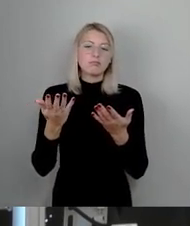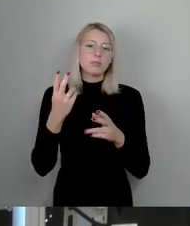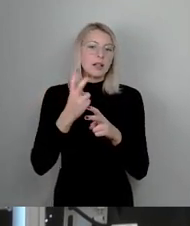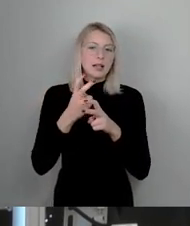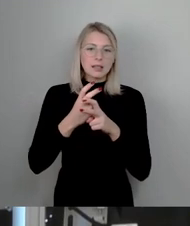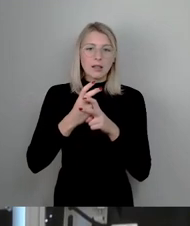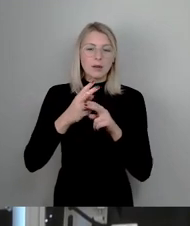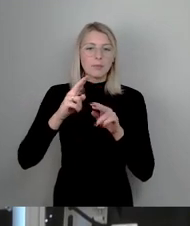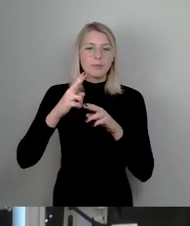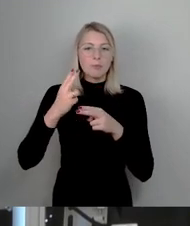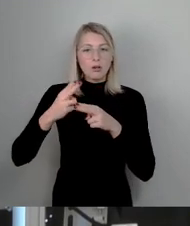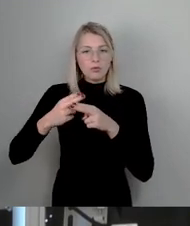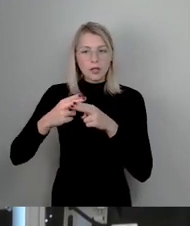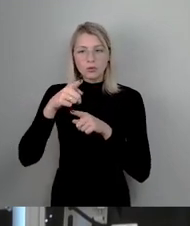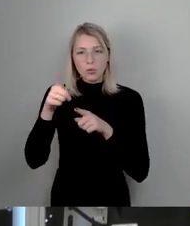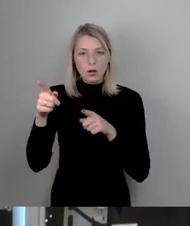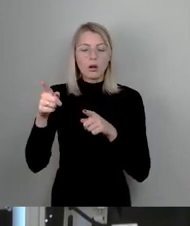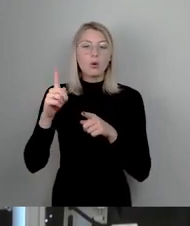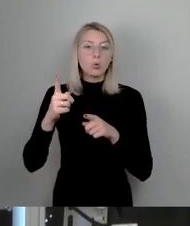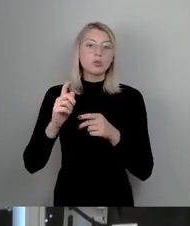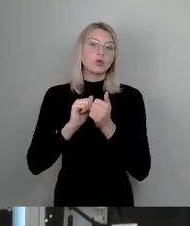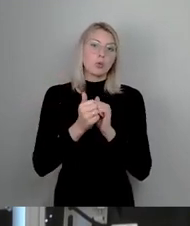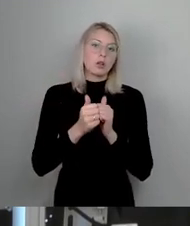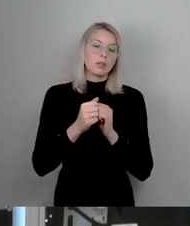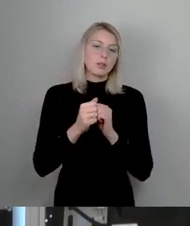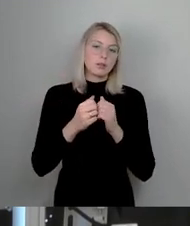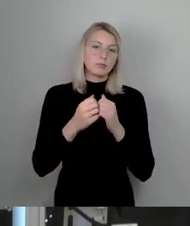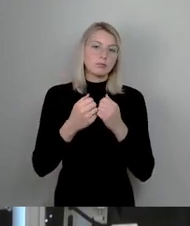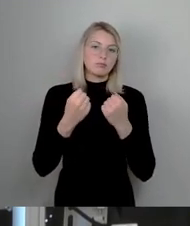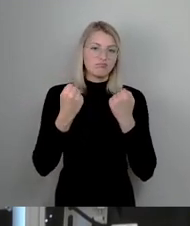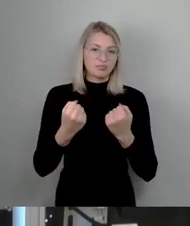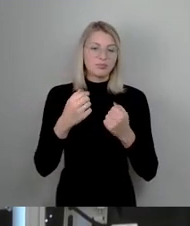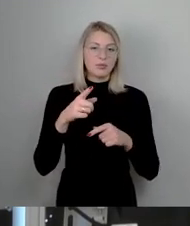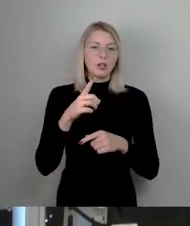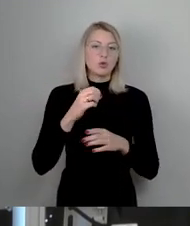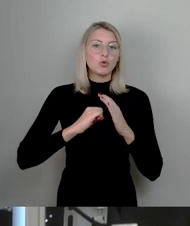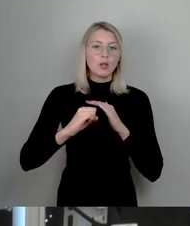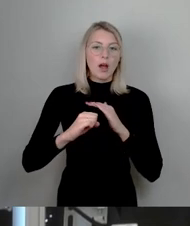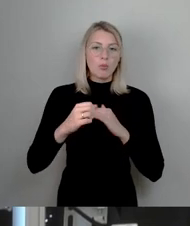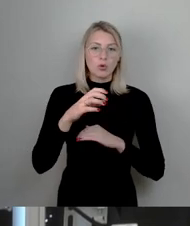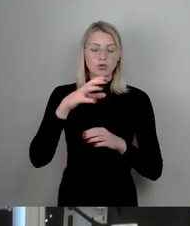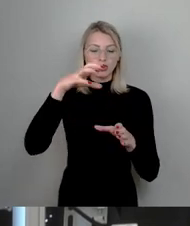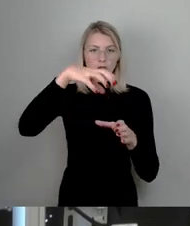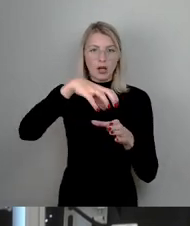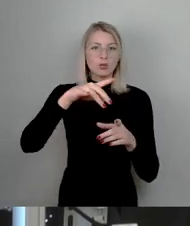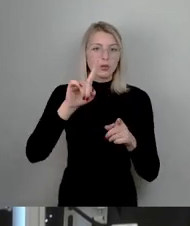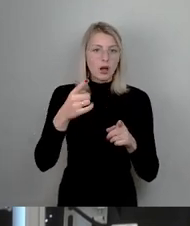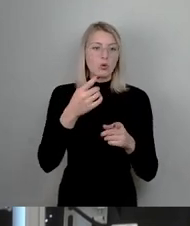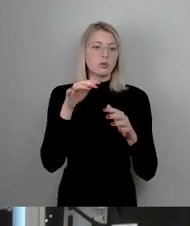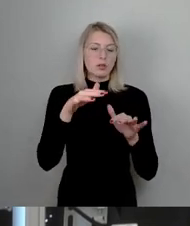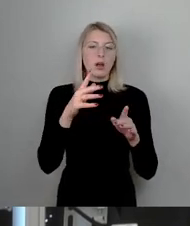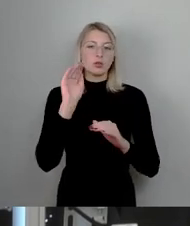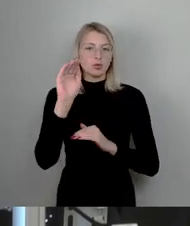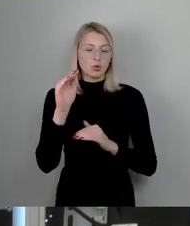und für die große begeisternd sportliche Verankerung durch das Dynamo-Stadion einen weiteren städtischen Zukunftsaspekt Platz